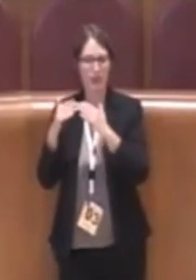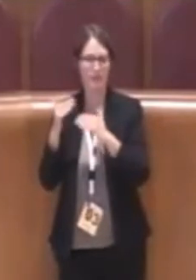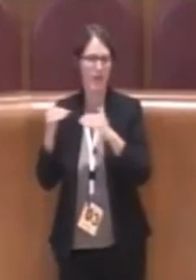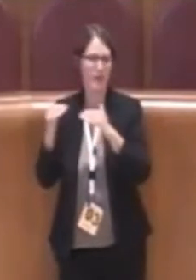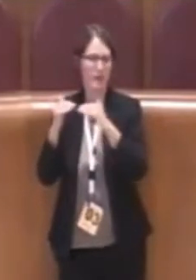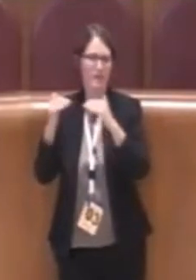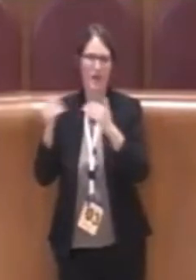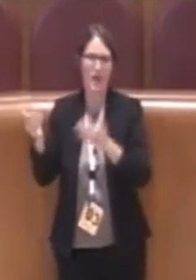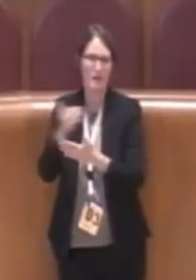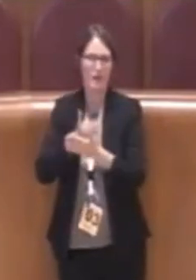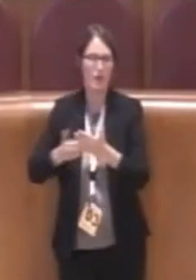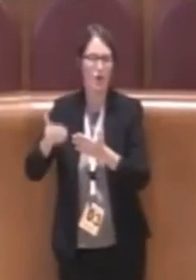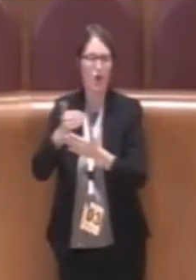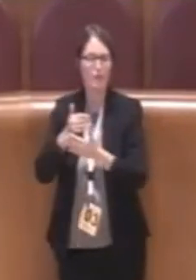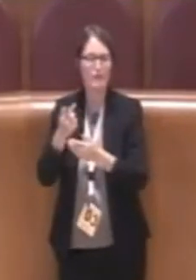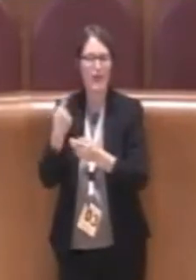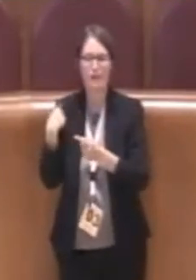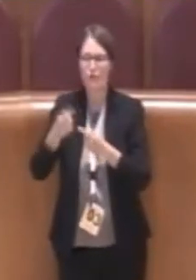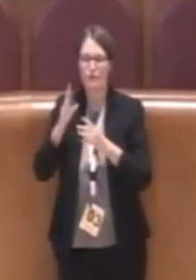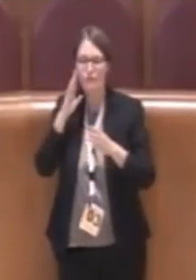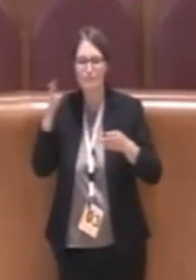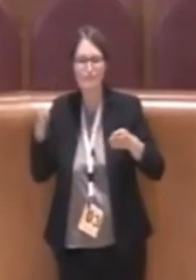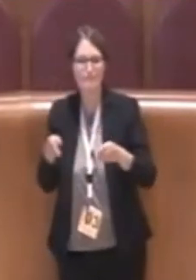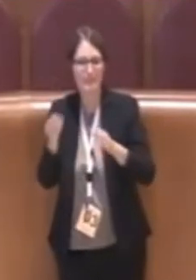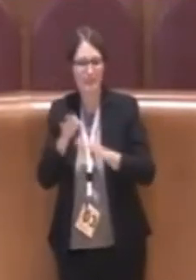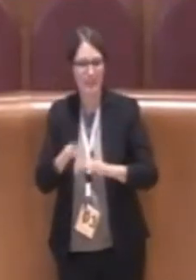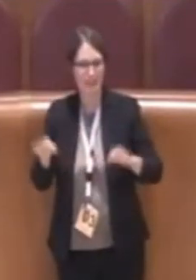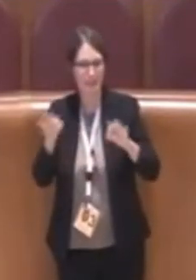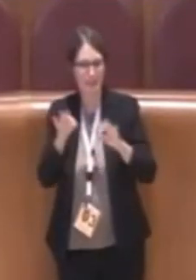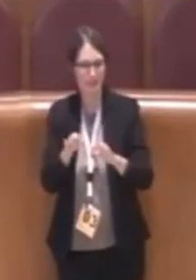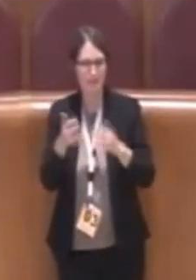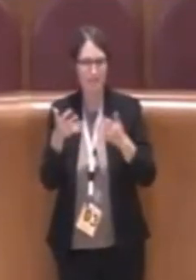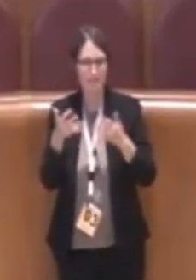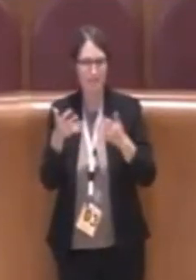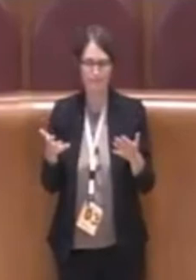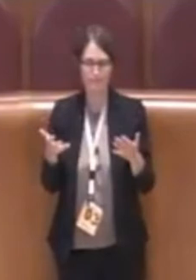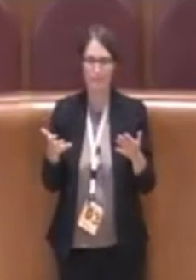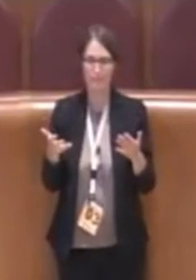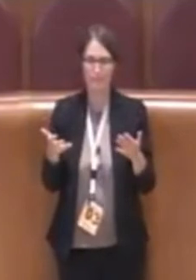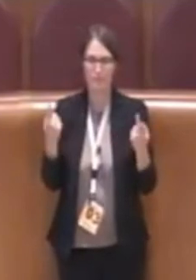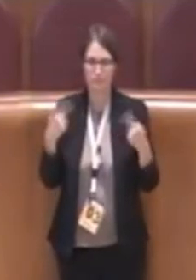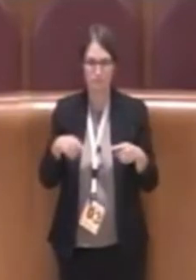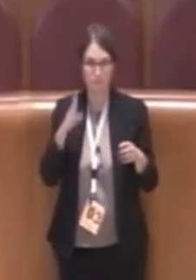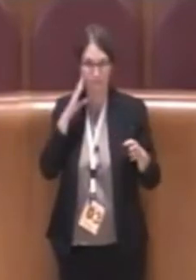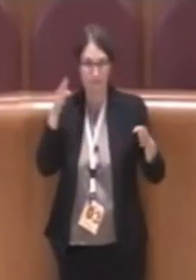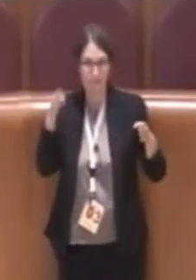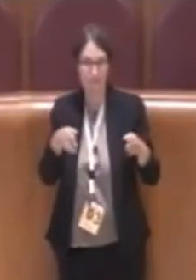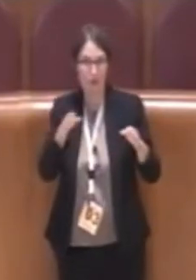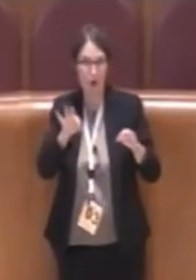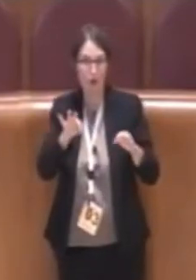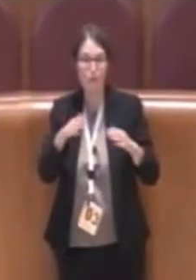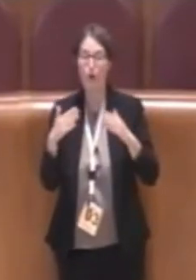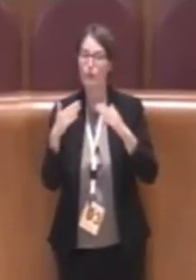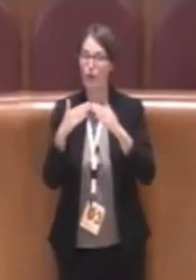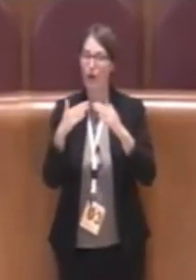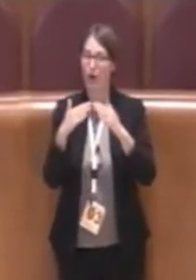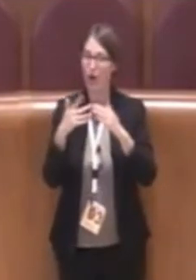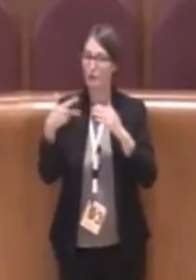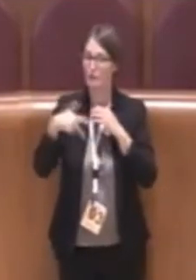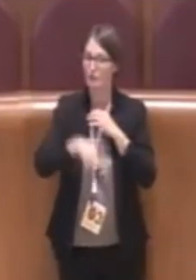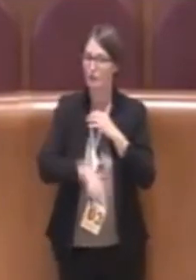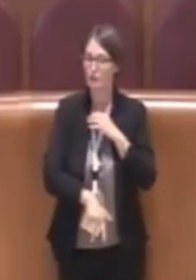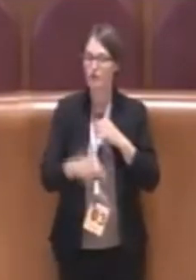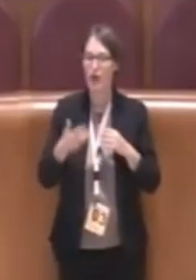solo capitolini, regionali eccetera. In questo ambito, che è l'housing sociale, invece si pone proprio l